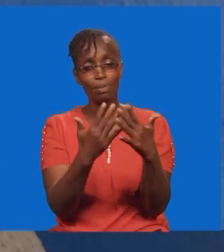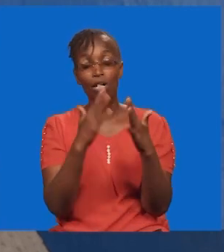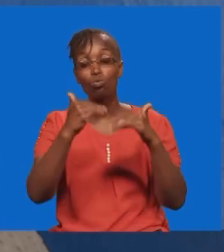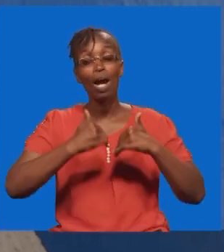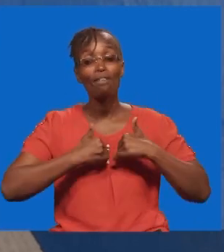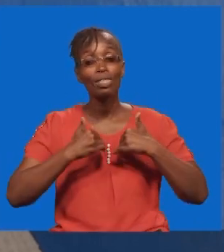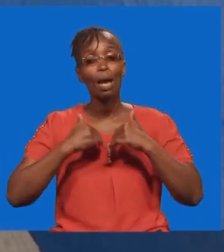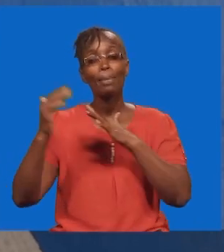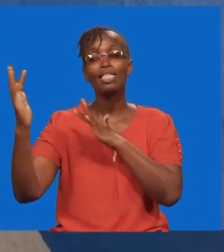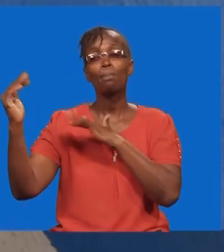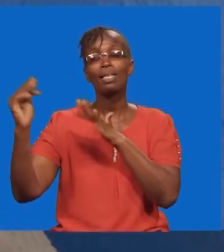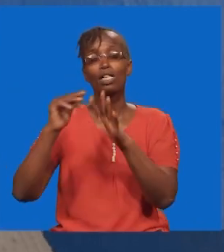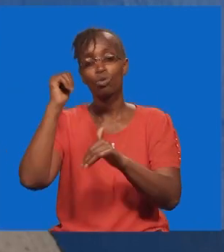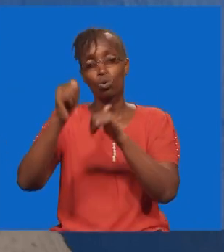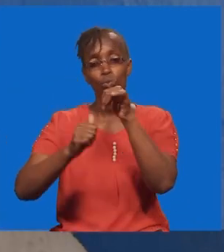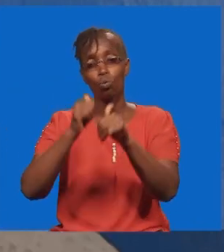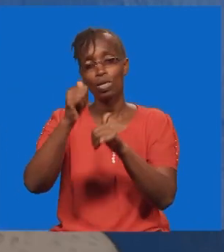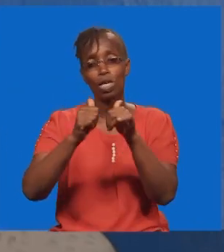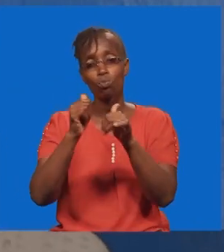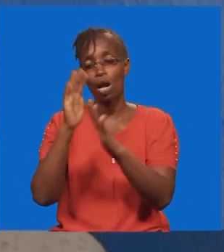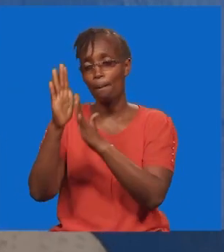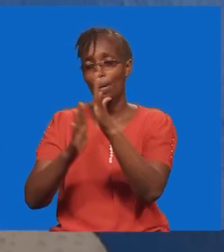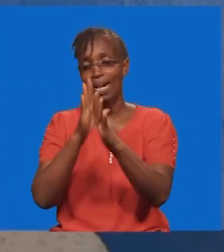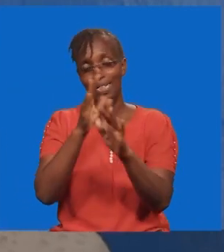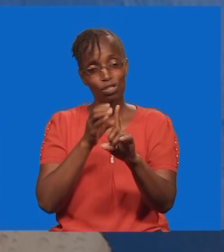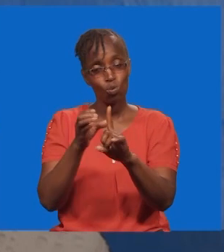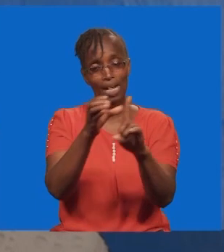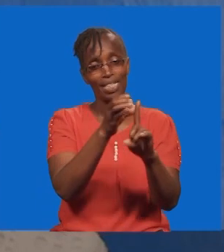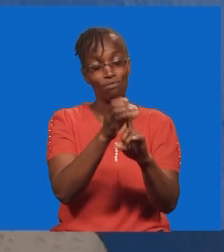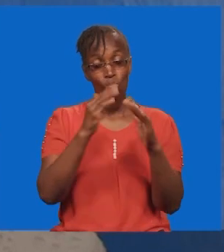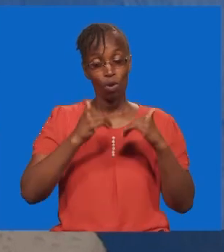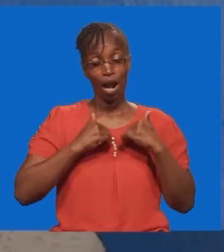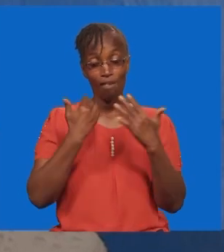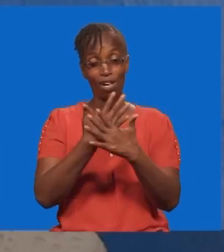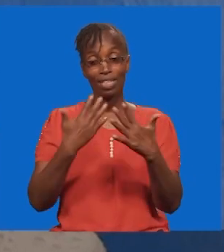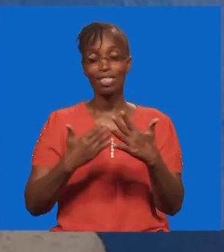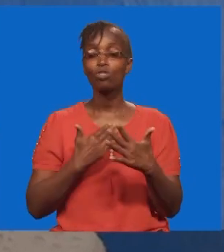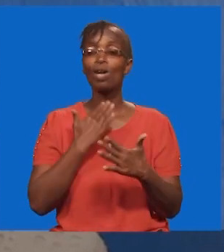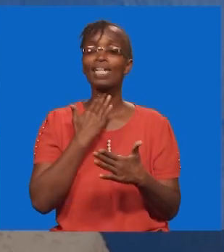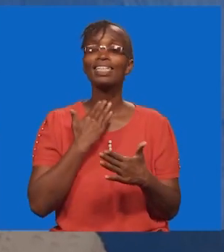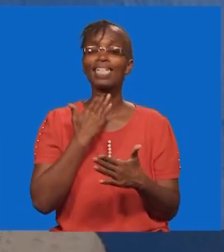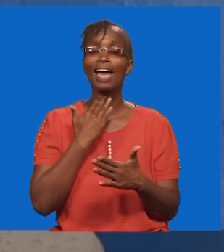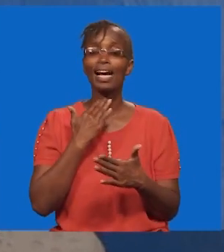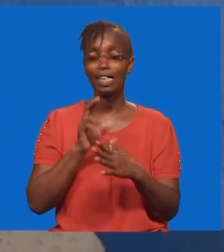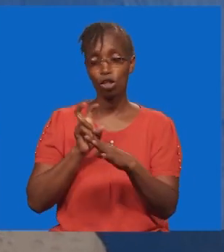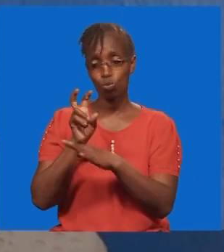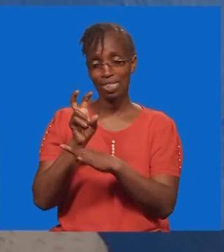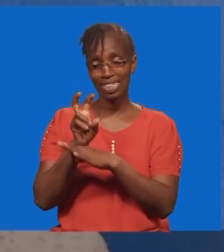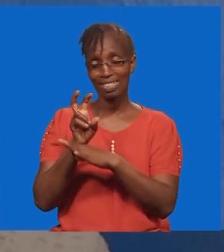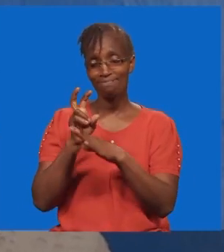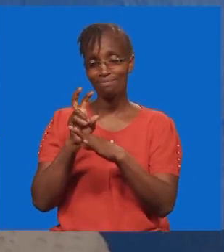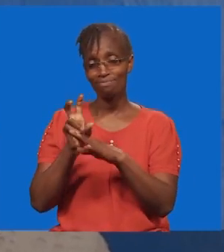Kuna mataranjio fulani ambayo tunataka kufaulu kwayo. Kuna mambo ambayo, tunatamani sana tuone tukishinda.